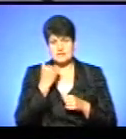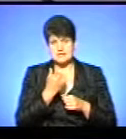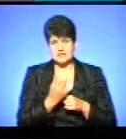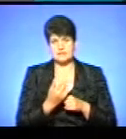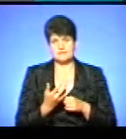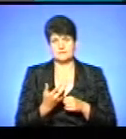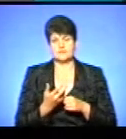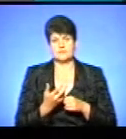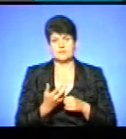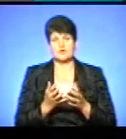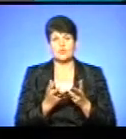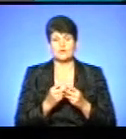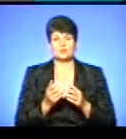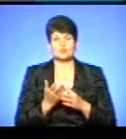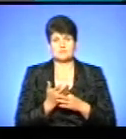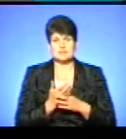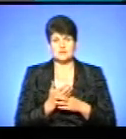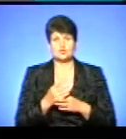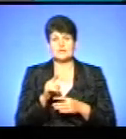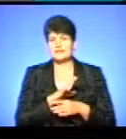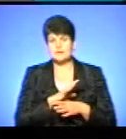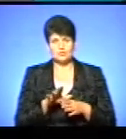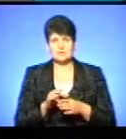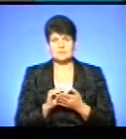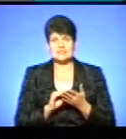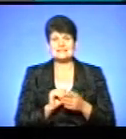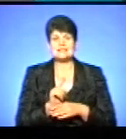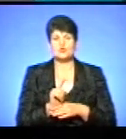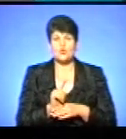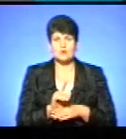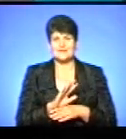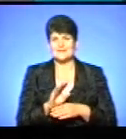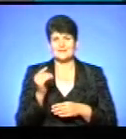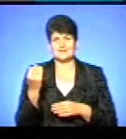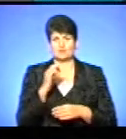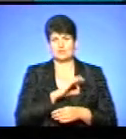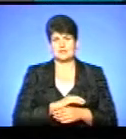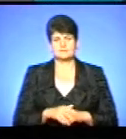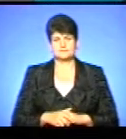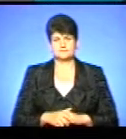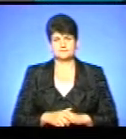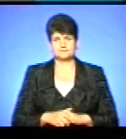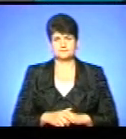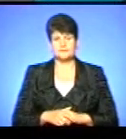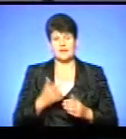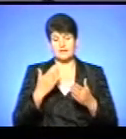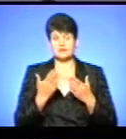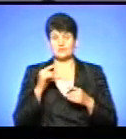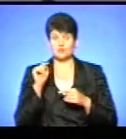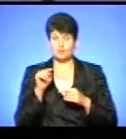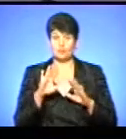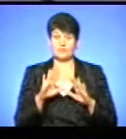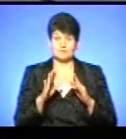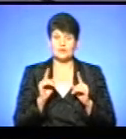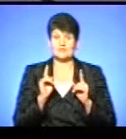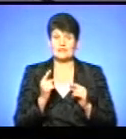розрахунку субсидій. Тоді не буде враховуватись ні норма при призначенні субсидії, ні її дохід. Але якщо в тому випадку, якщо